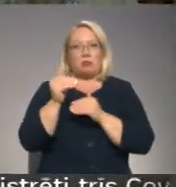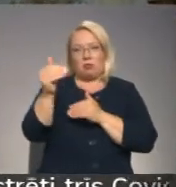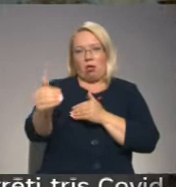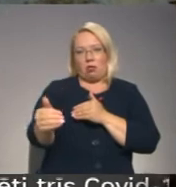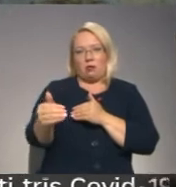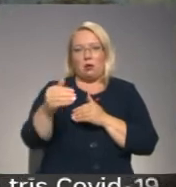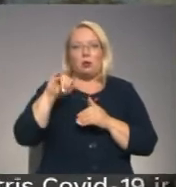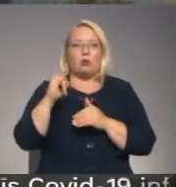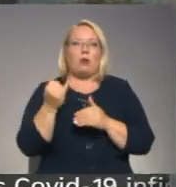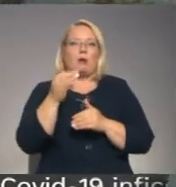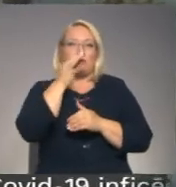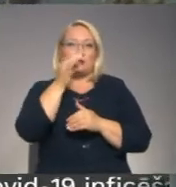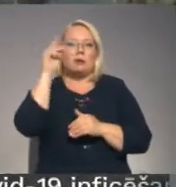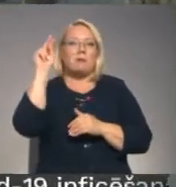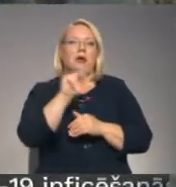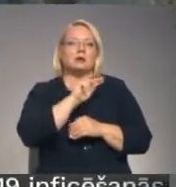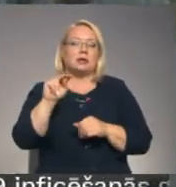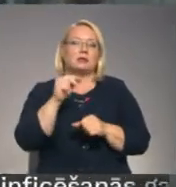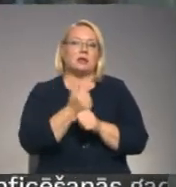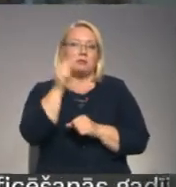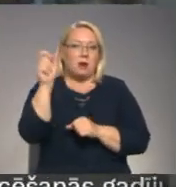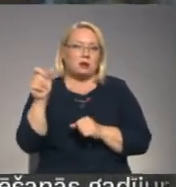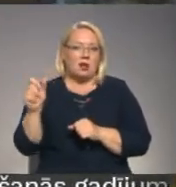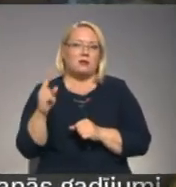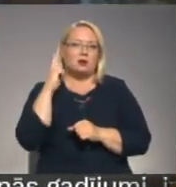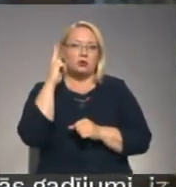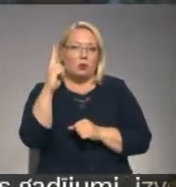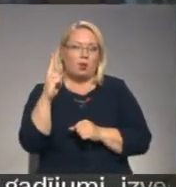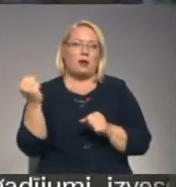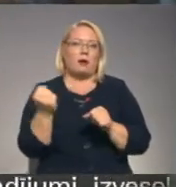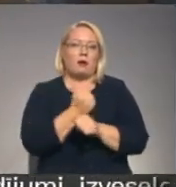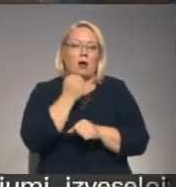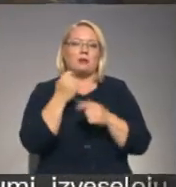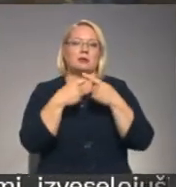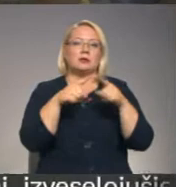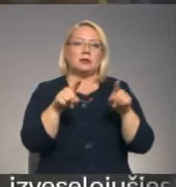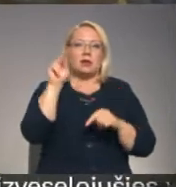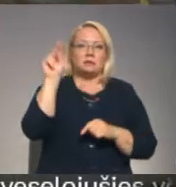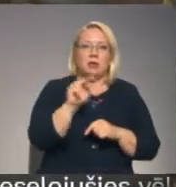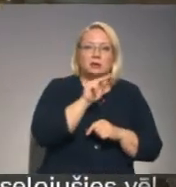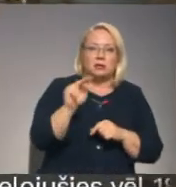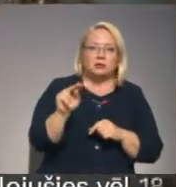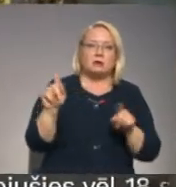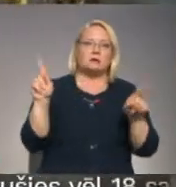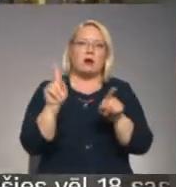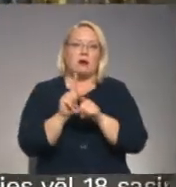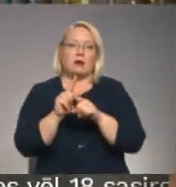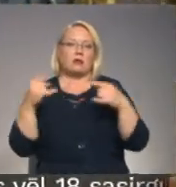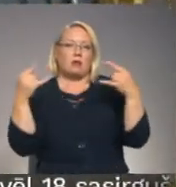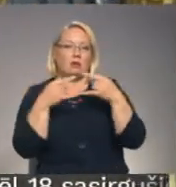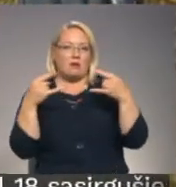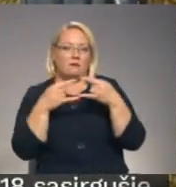baznīcas pārstāvi solīja, ka gan citās baznīcās, gan arī pa